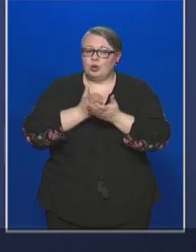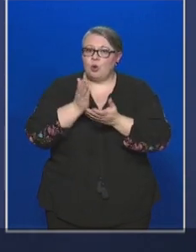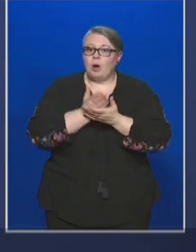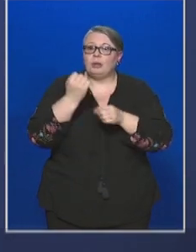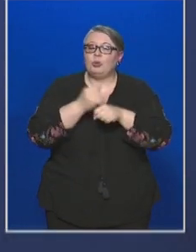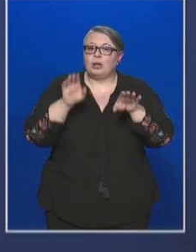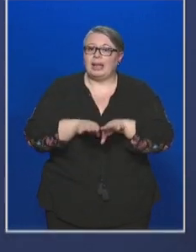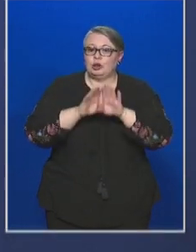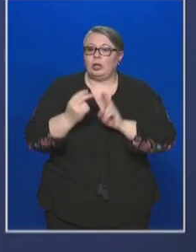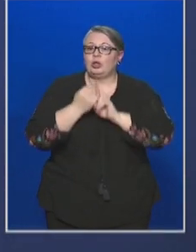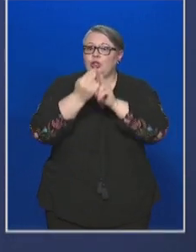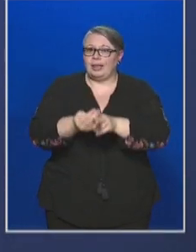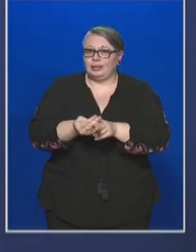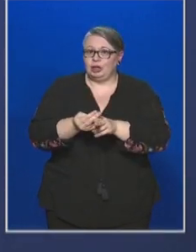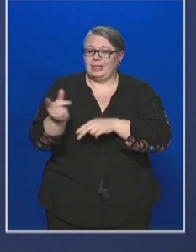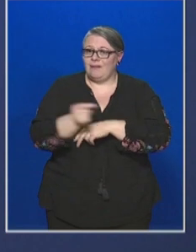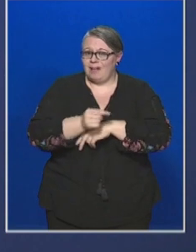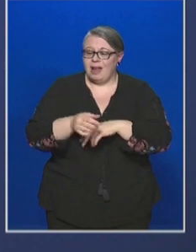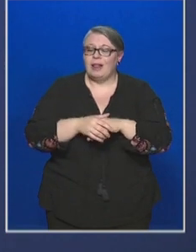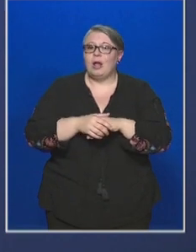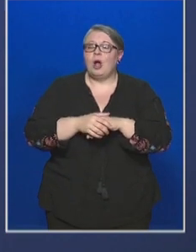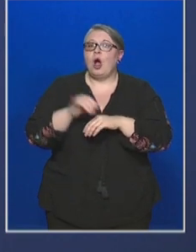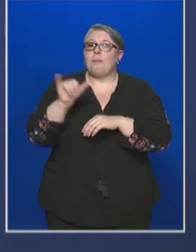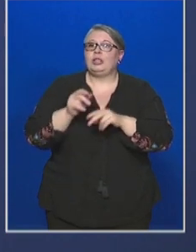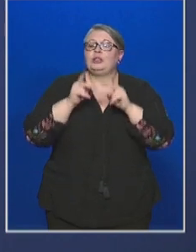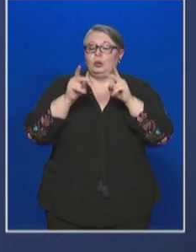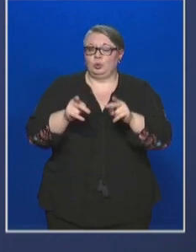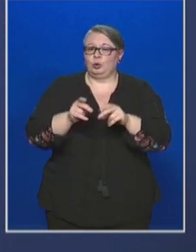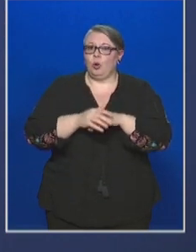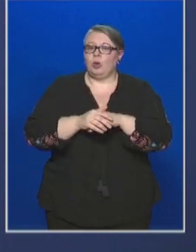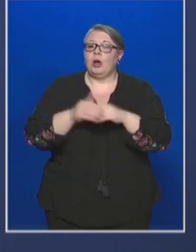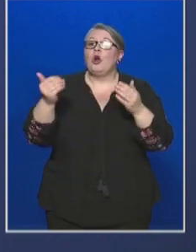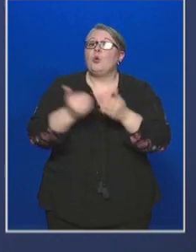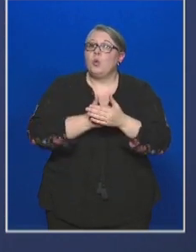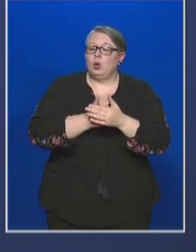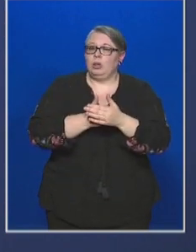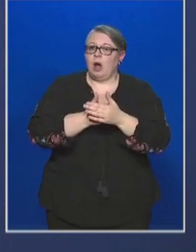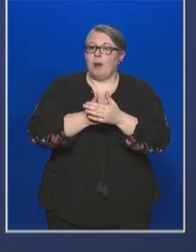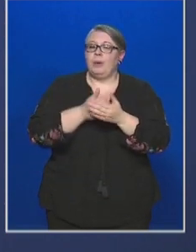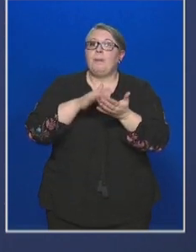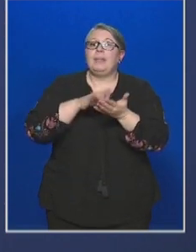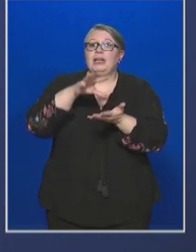munkatársainak segítségével a Pesti úton az újabb mintavételezést